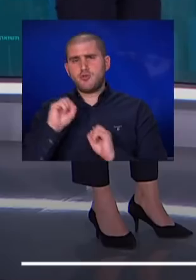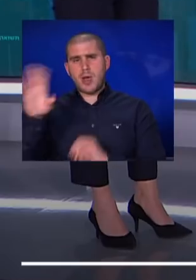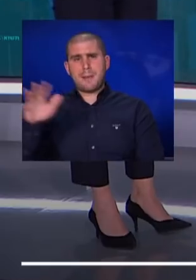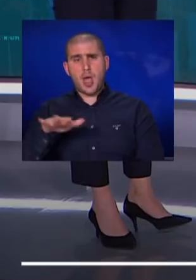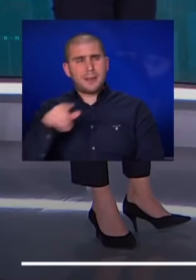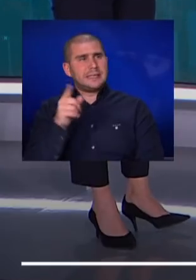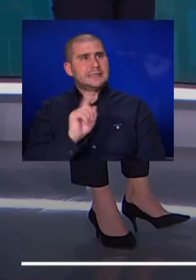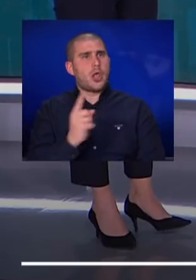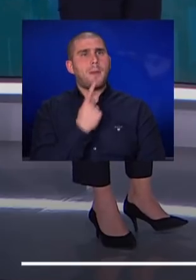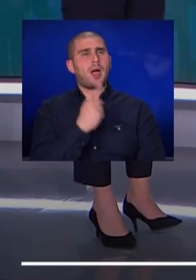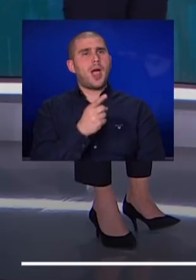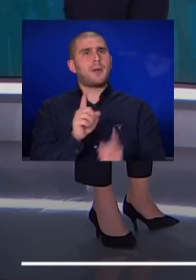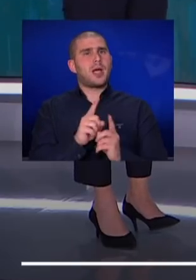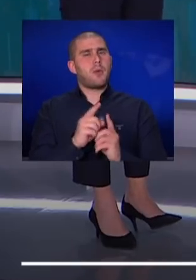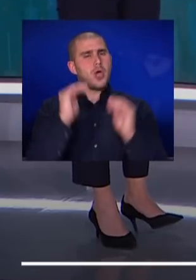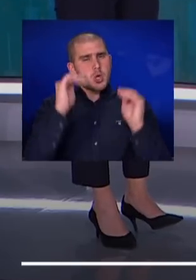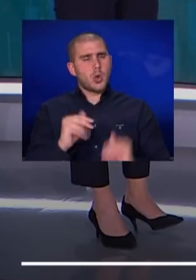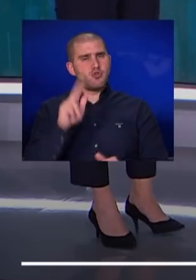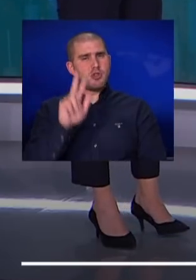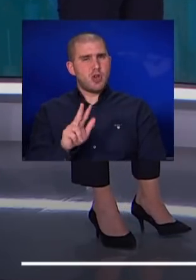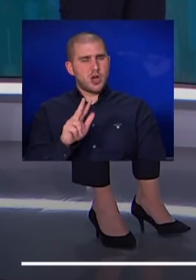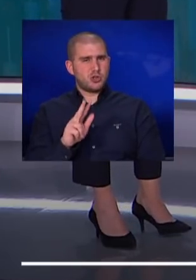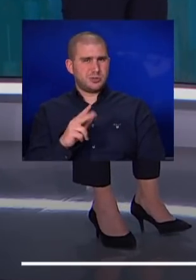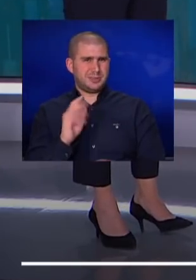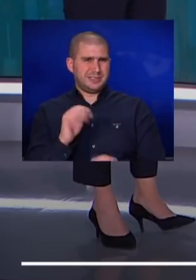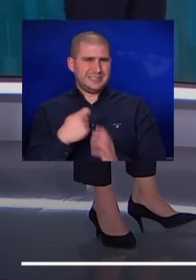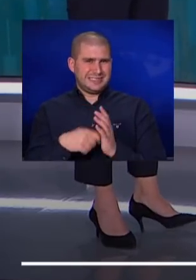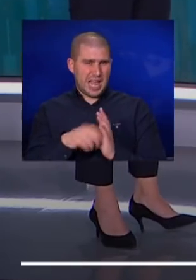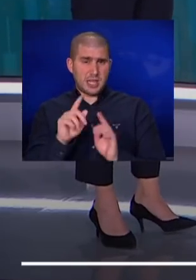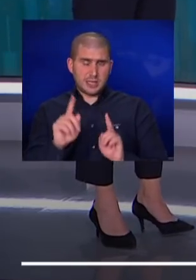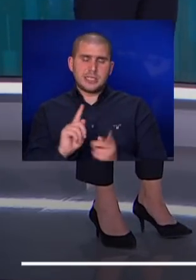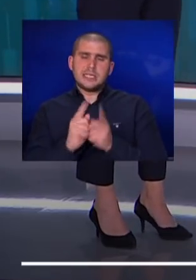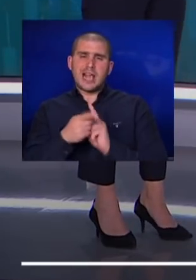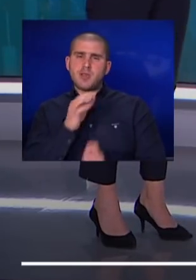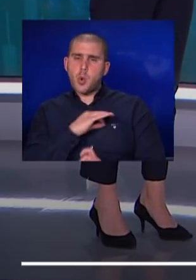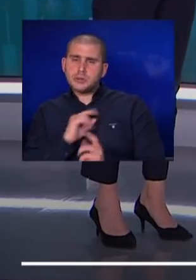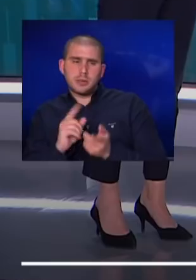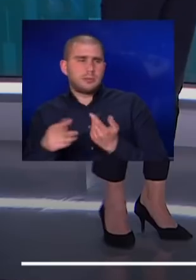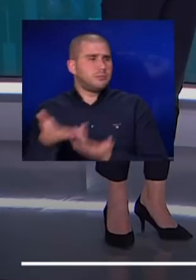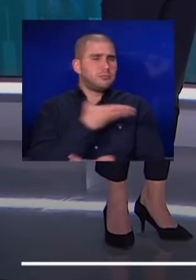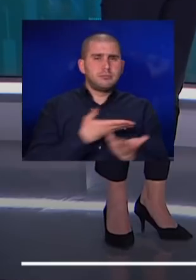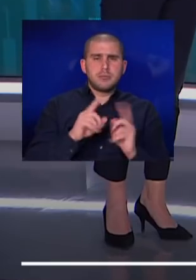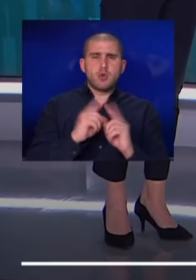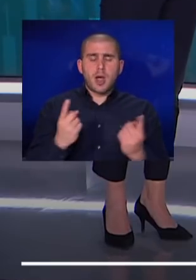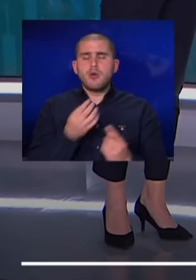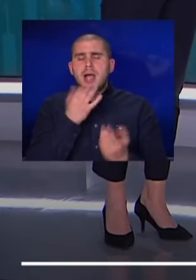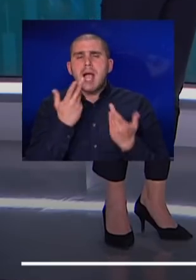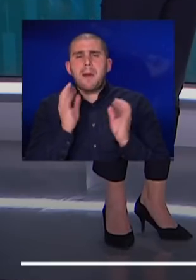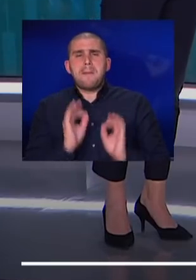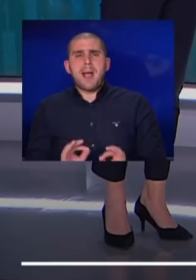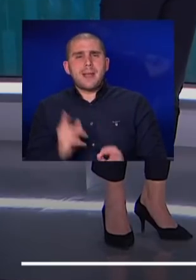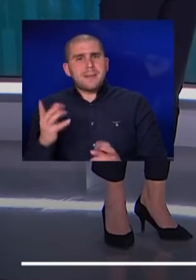אתה אומר, זה לא שהם ירדו בשני שליש בצריכה של גז באופן מוחלט. הם קודם כל יחליפו את הגז הרוסי בגז אחר. ועדיין, עד כמה הם